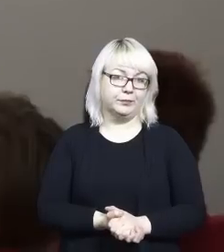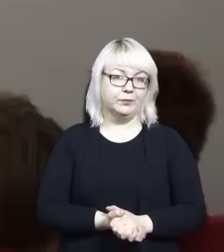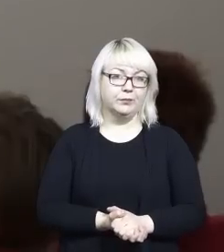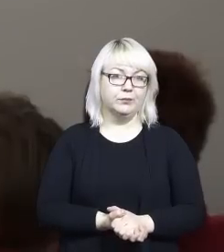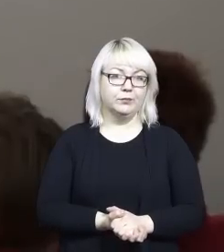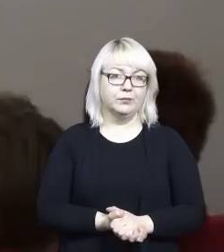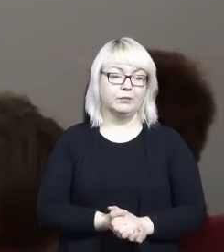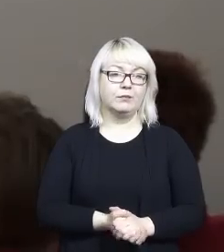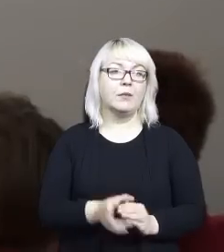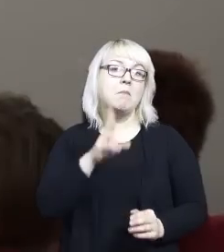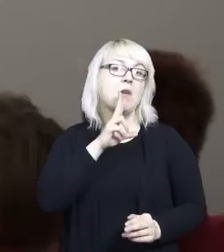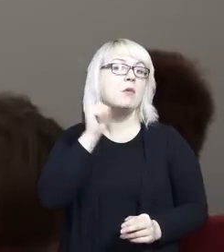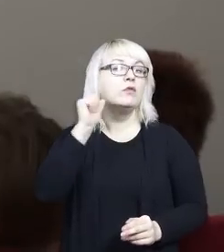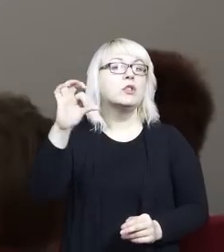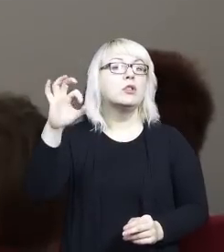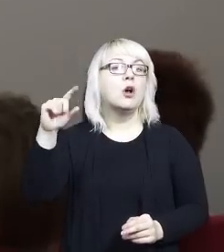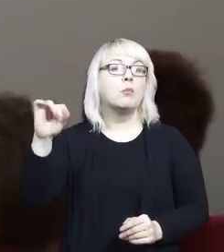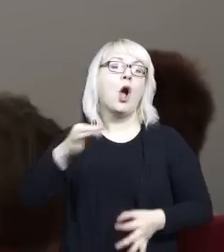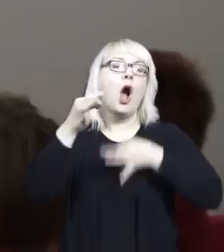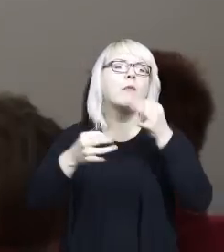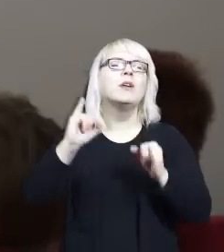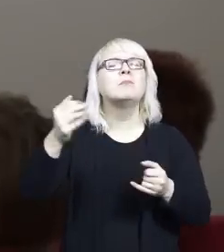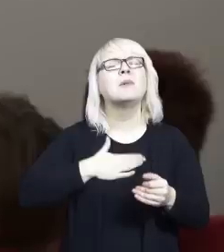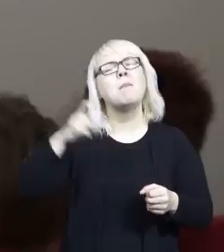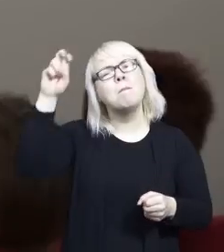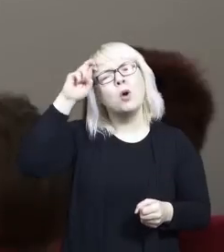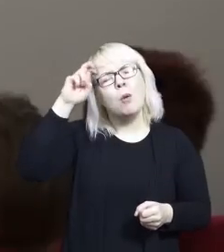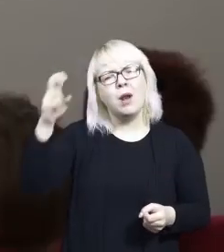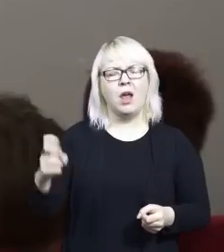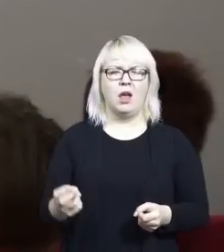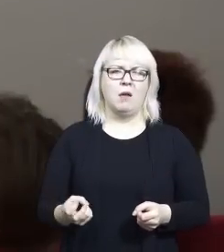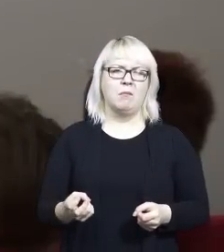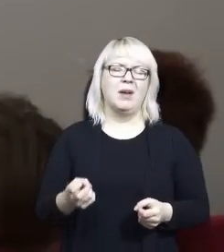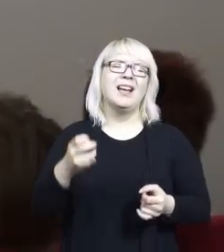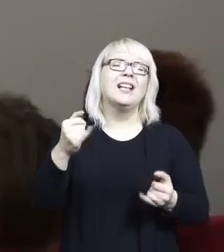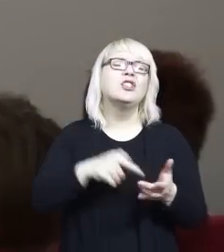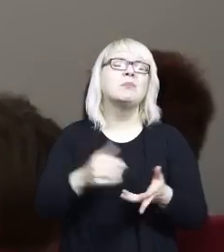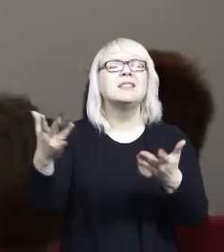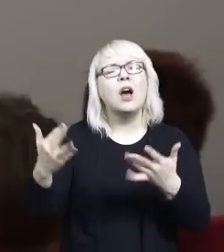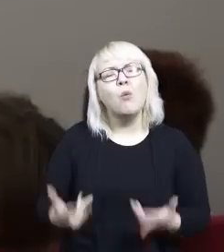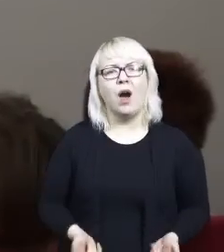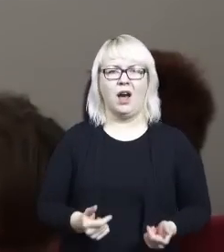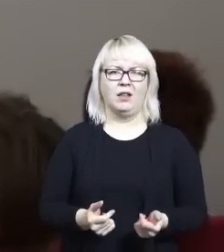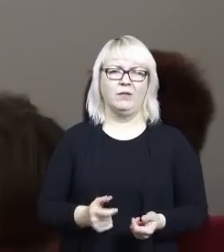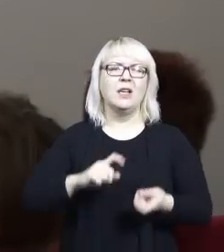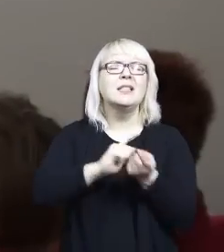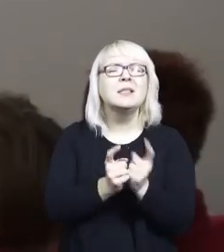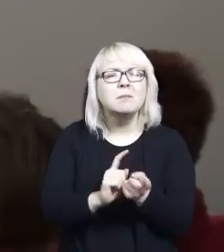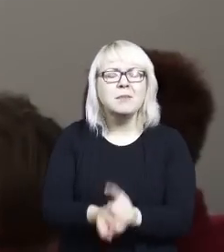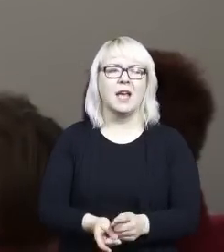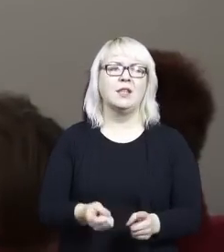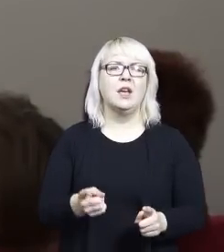i opowiadała jej, jakie to są kolejne problemy, ile to trzeba biurokracji, ile to trzeba ludziom w łopach nazmieniać, żeby udało się zrobić